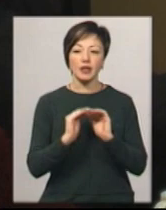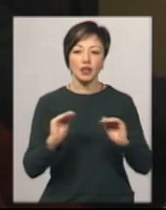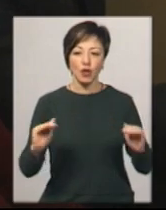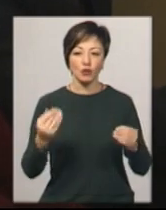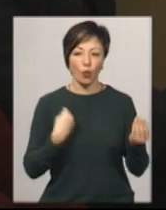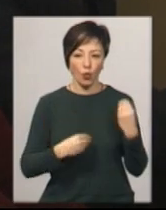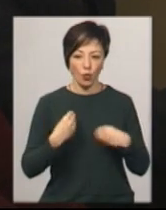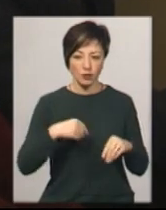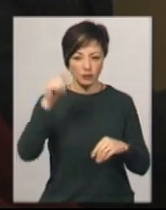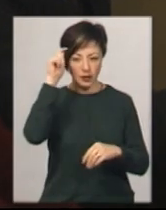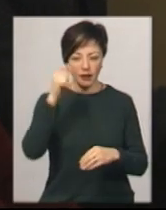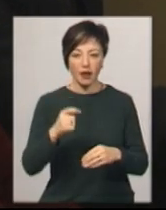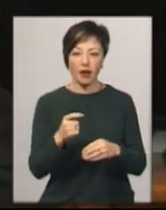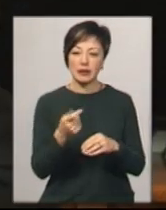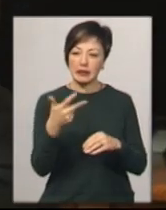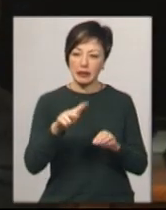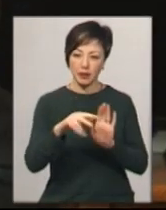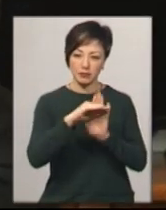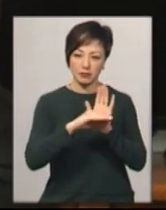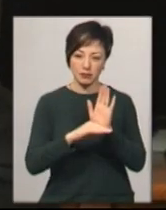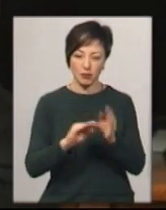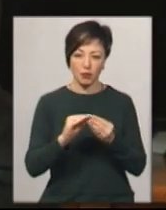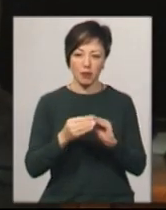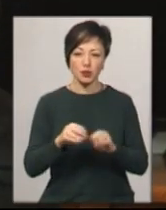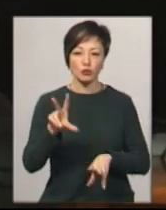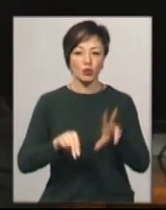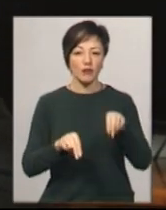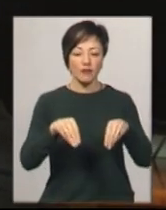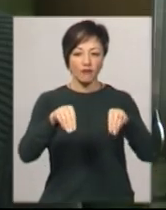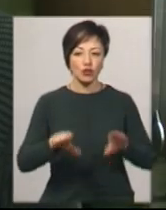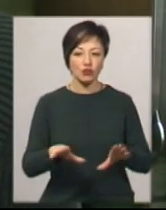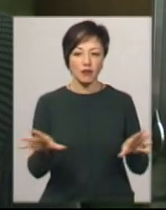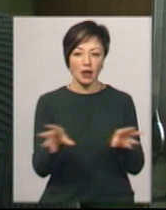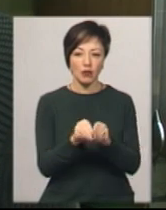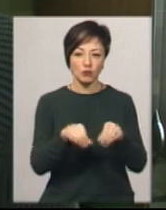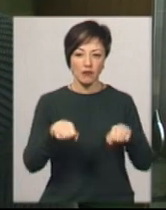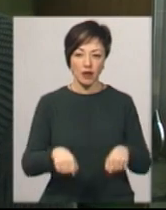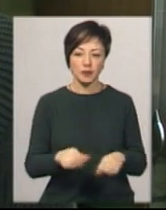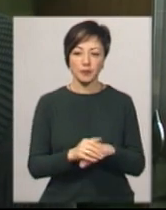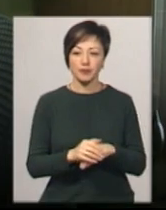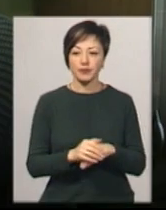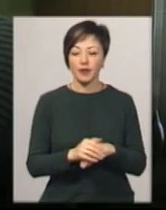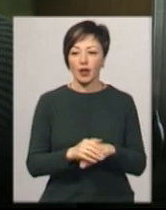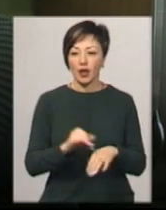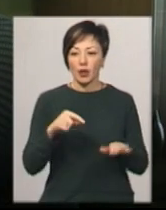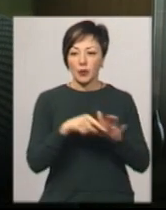Едуард Марчук виділяє три проблеми, які вони сподіваються вирішувати разом із владою. Відтік робочої сили